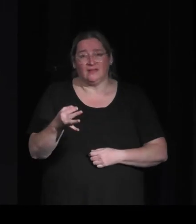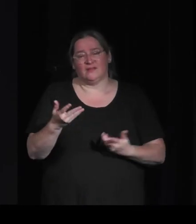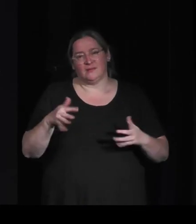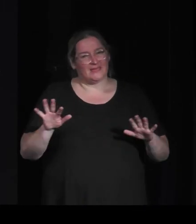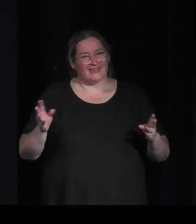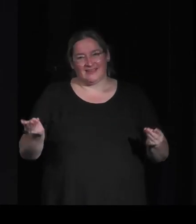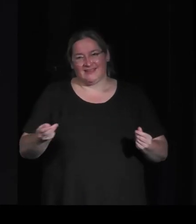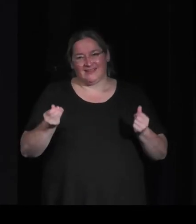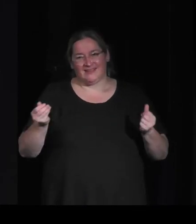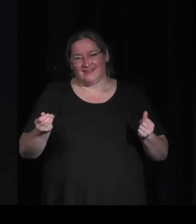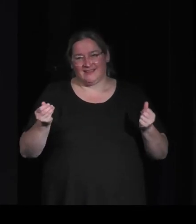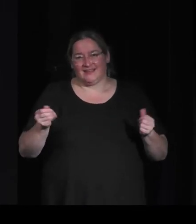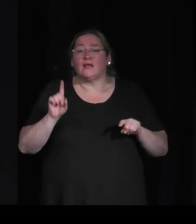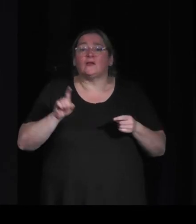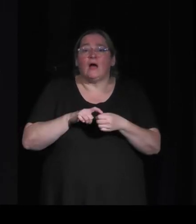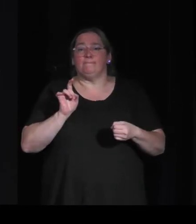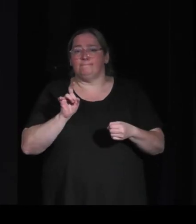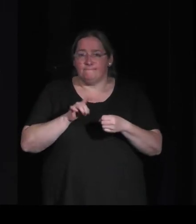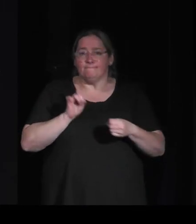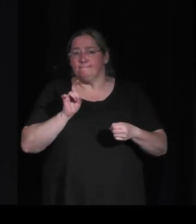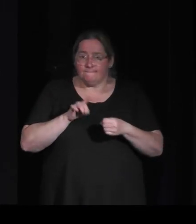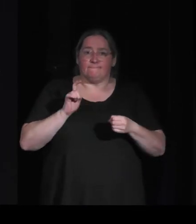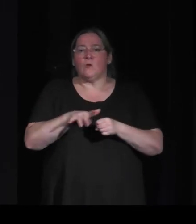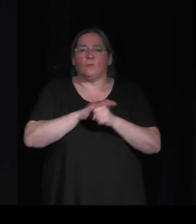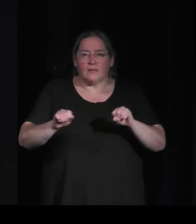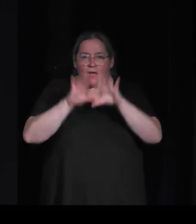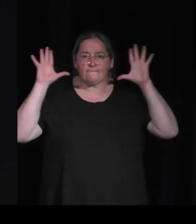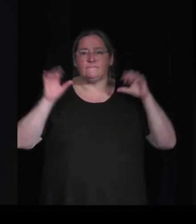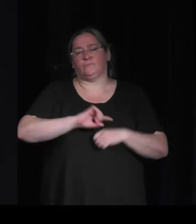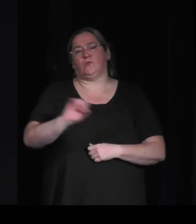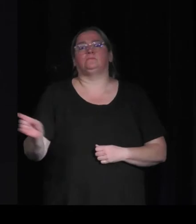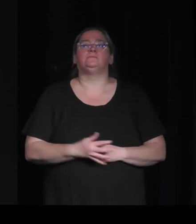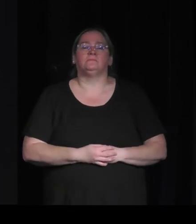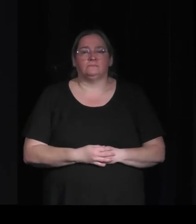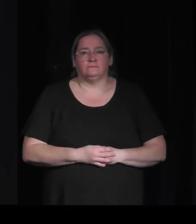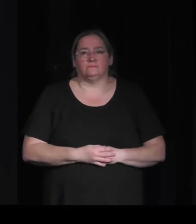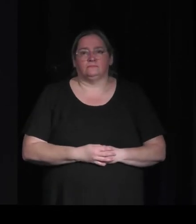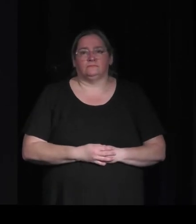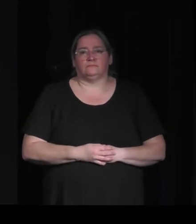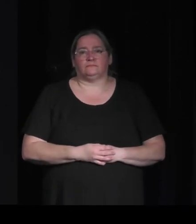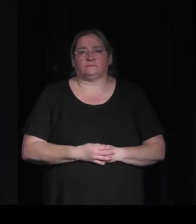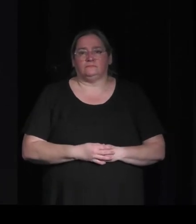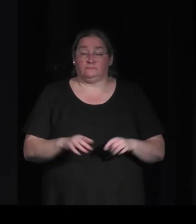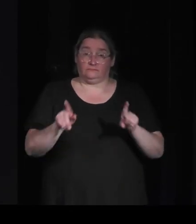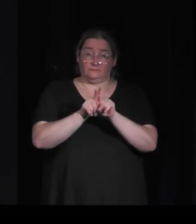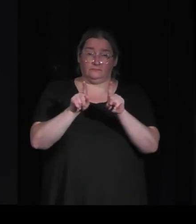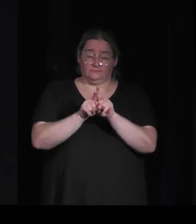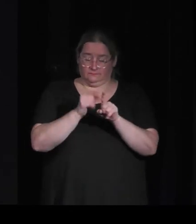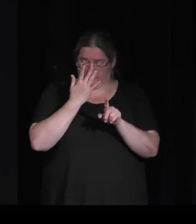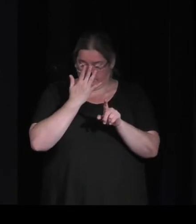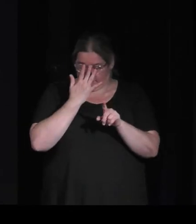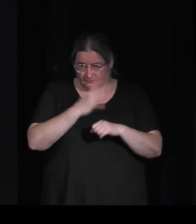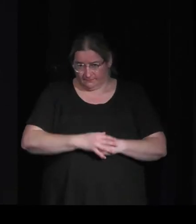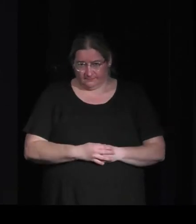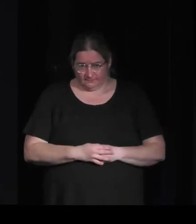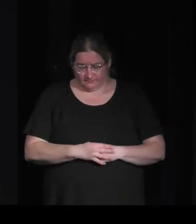comment dire entre parenthèses et donc oui j'avoue qu'il y avait ce truc-là alors là où c'était très visible c'est que j'avais travaillé on